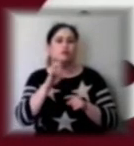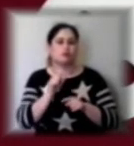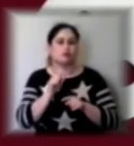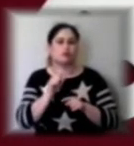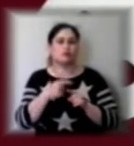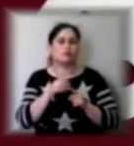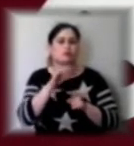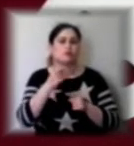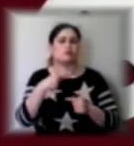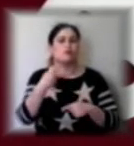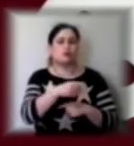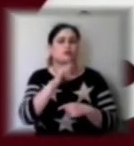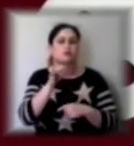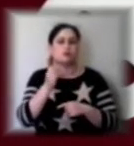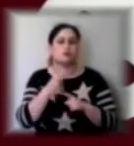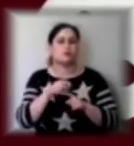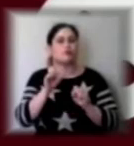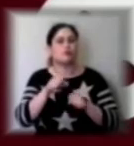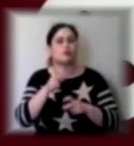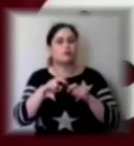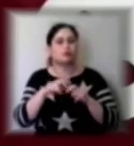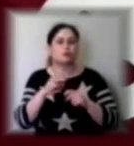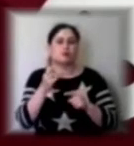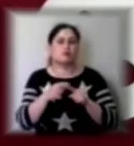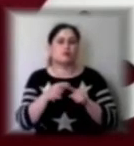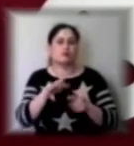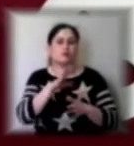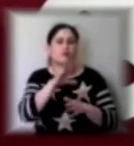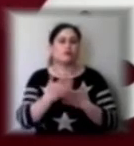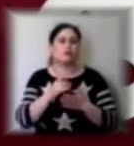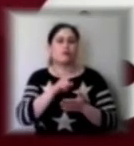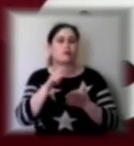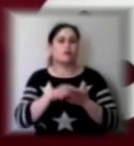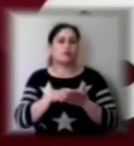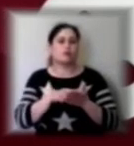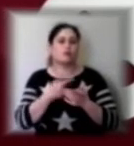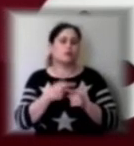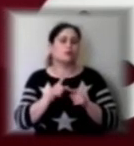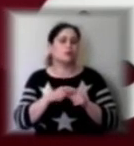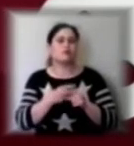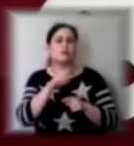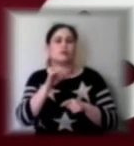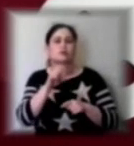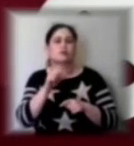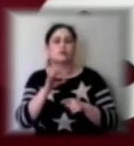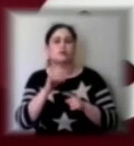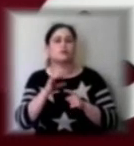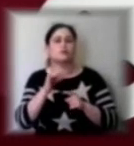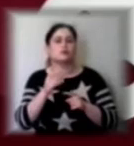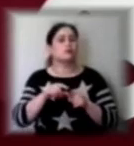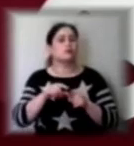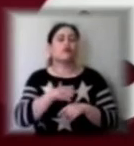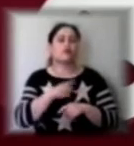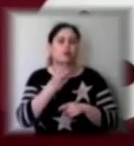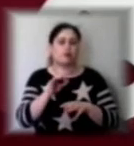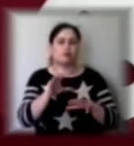сесія 15-го. Тобто, якщо за три дні він це робить, то це позачергова сесія. Чому це дуже важливо для закону? Тому що на позачергових сесіях